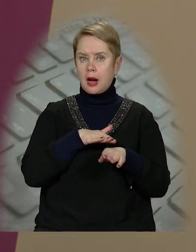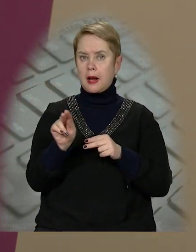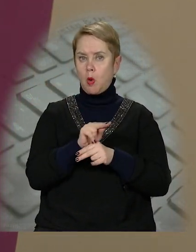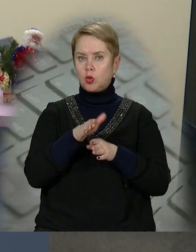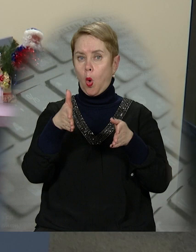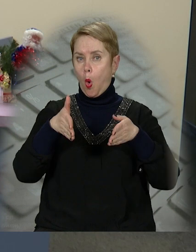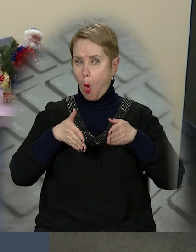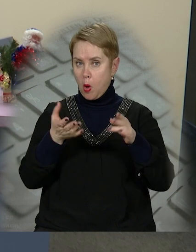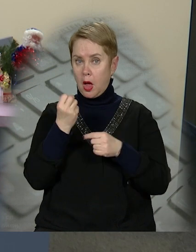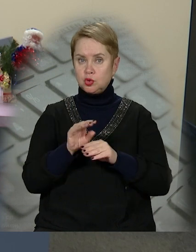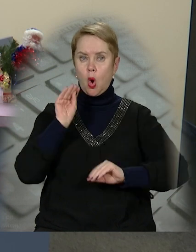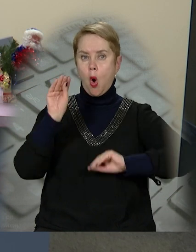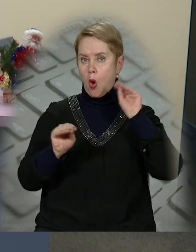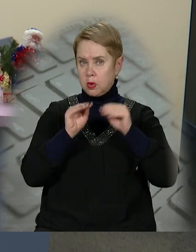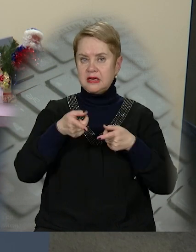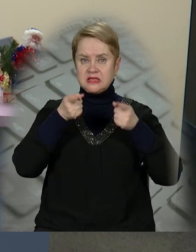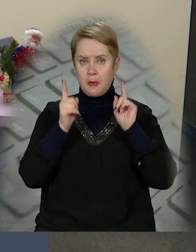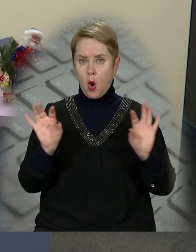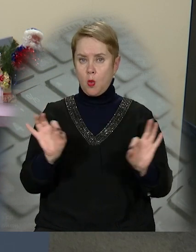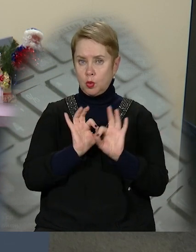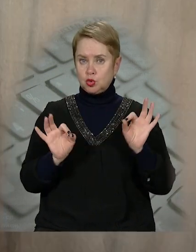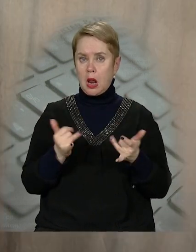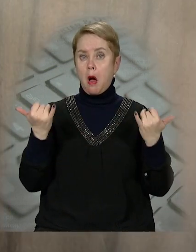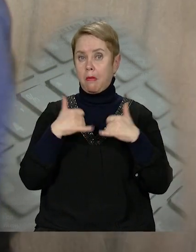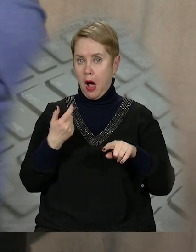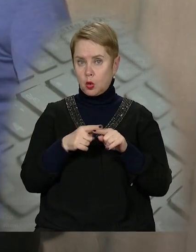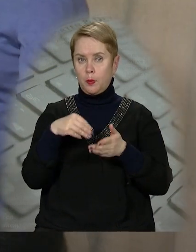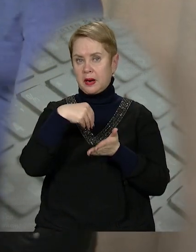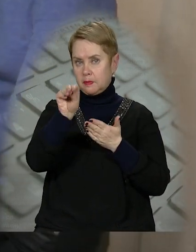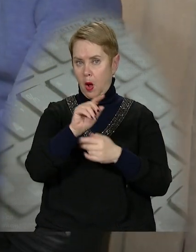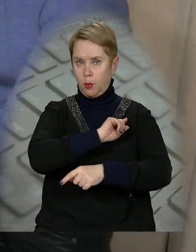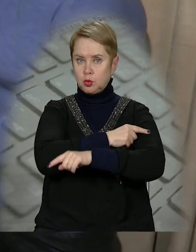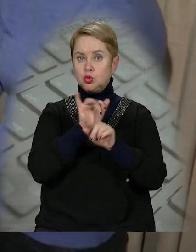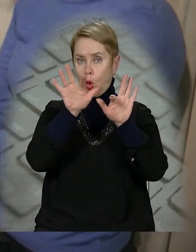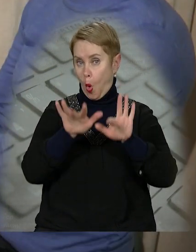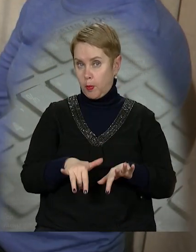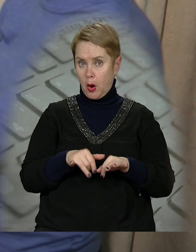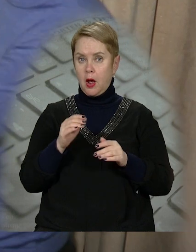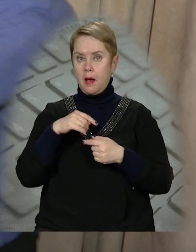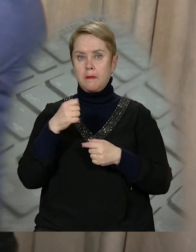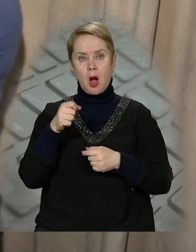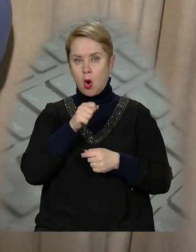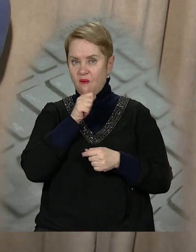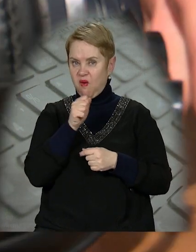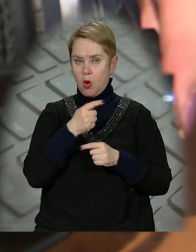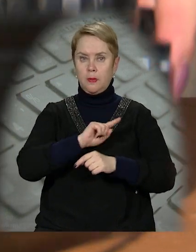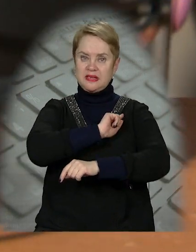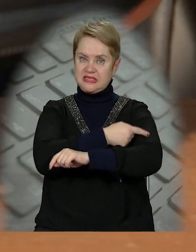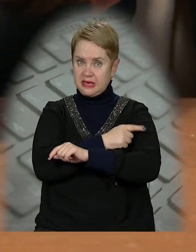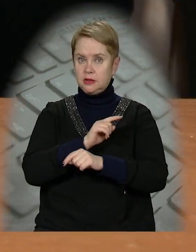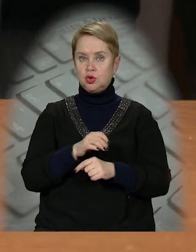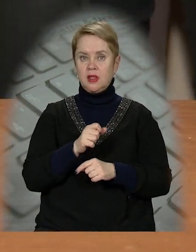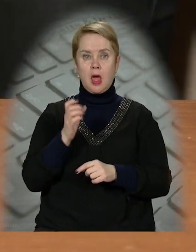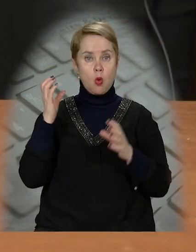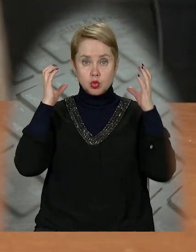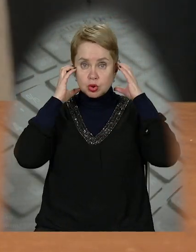капремонт холу, а ще облаштували справжню музичну лабораторію, придбали потужний комп'ютер, мікрофони, підсилювачі